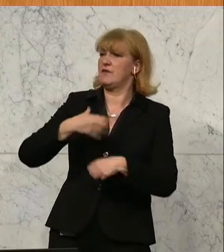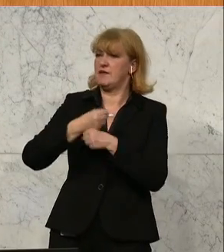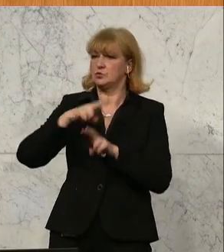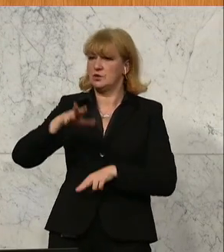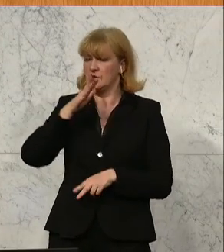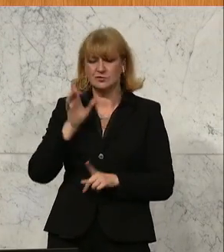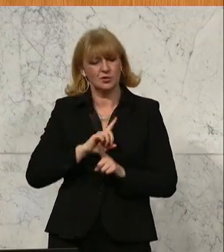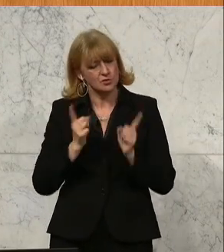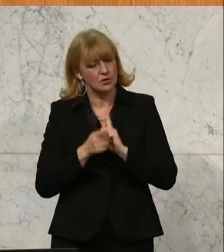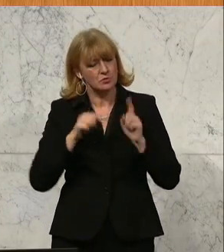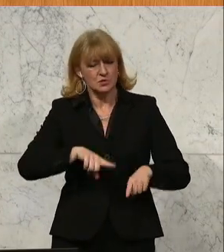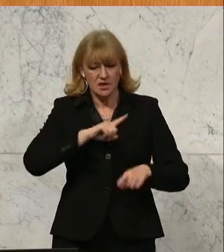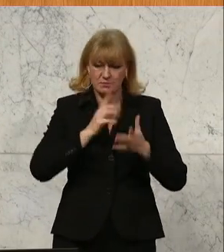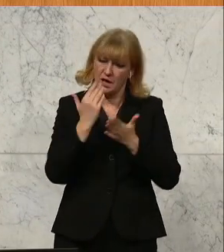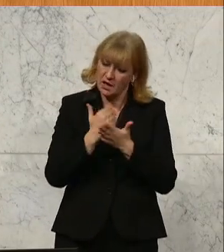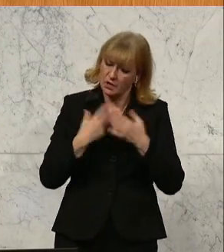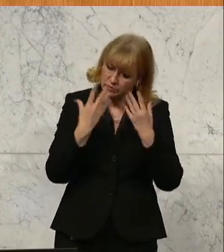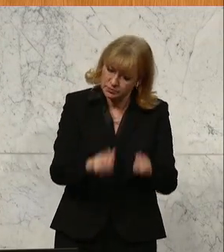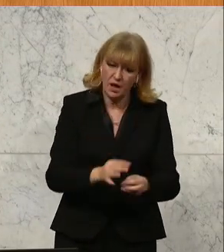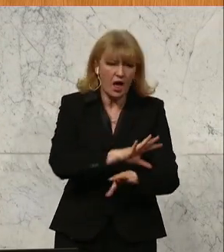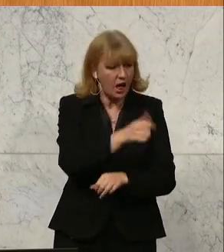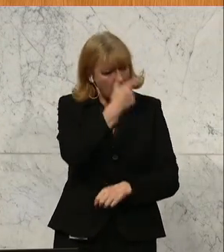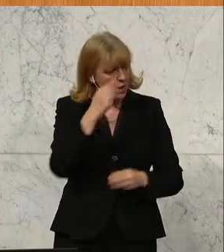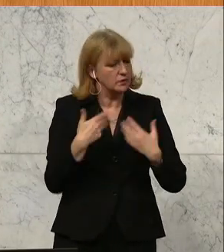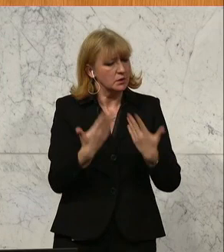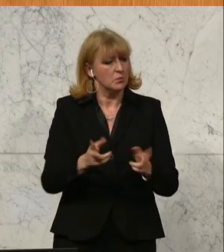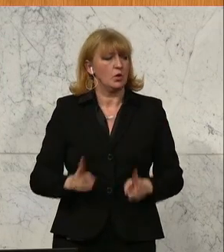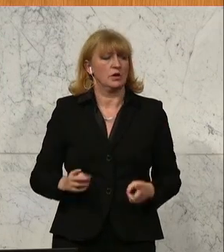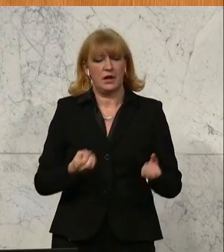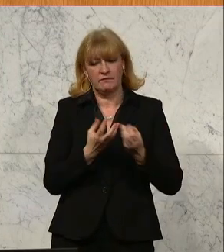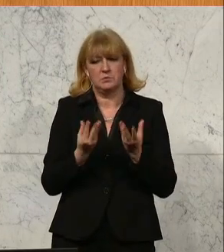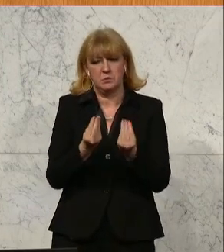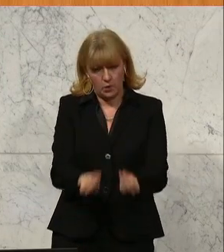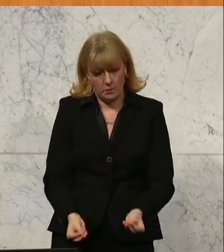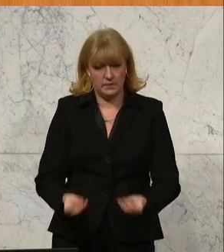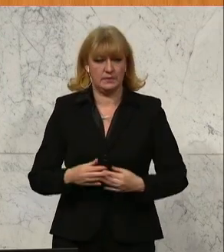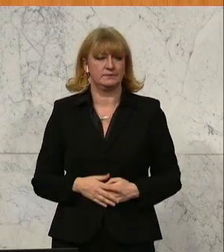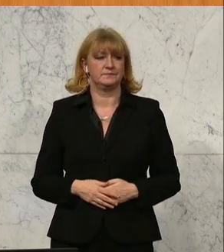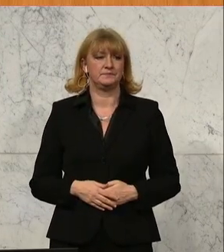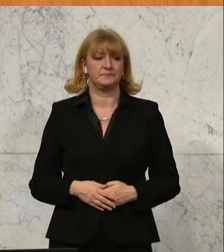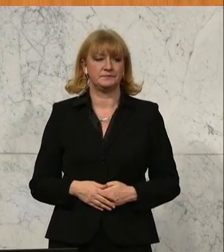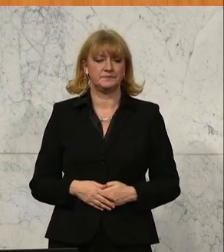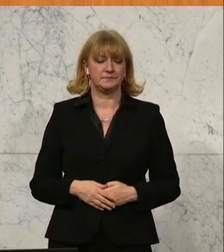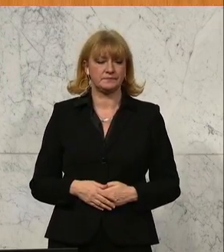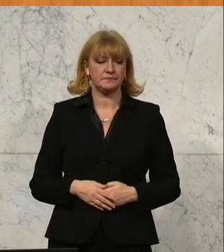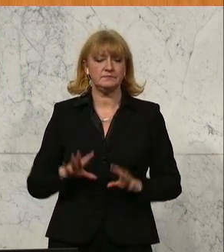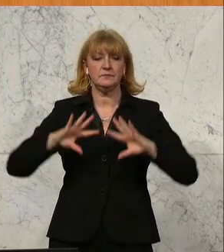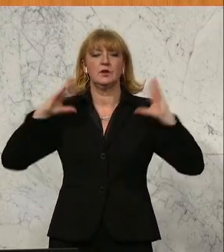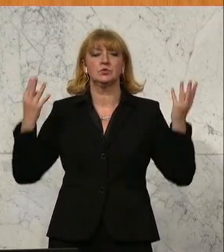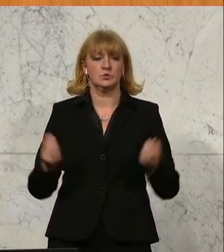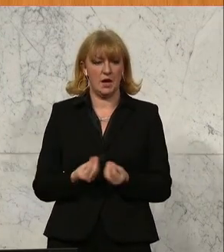selbst eine Regelung schaffen, die allen Bürgerinnen und Bürgern die Möglichkeit gibt, dass sie Informationen auch bekommen. Alles in allem,